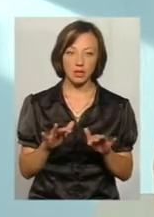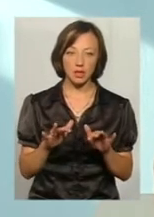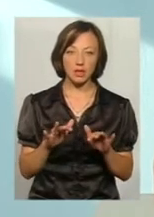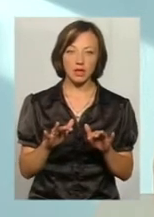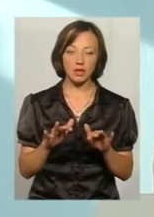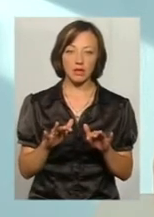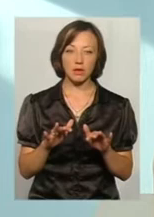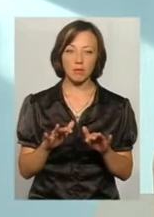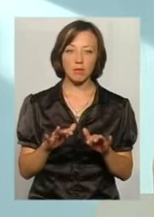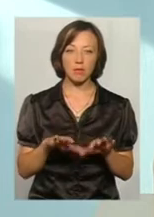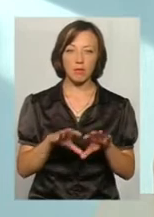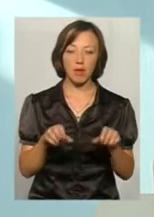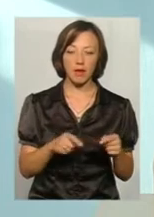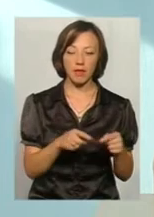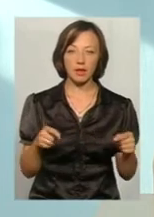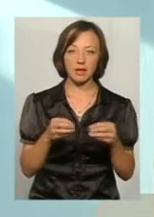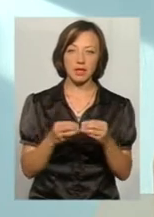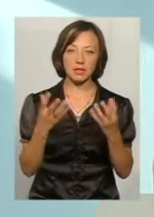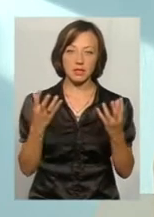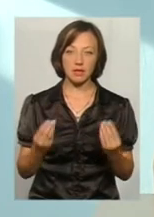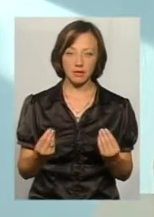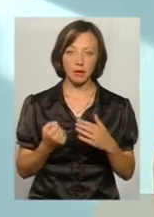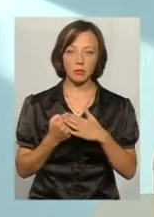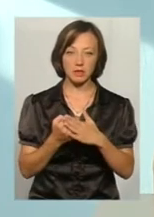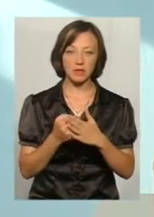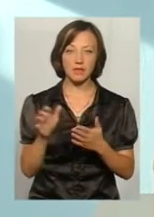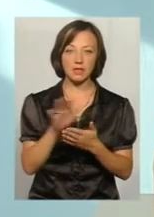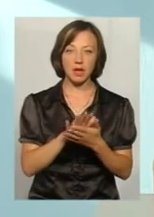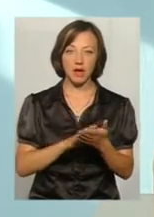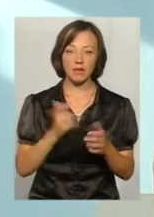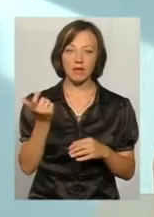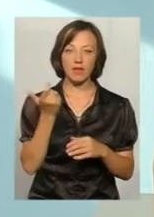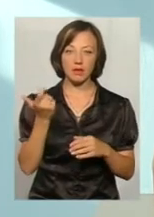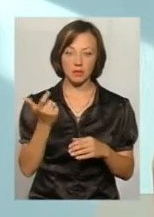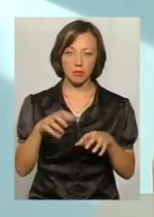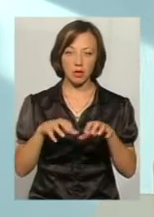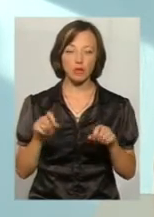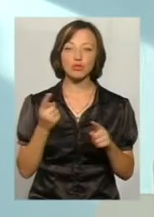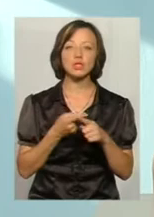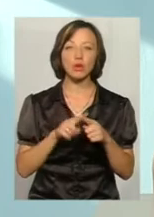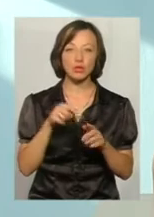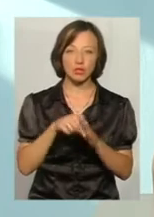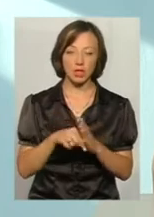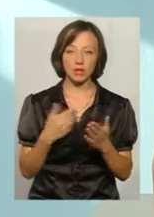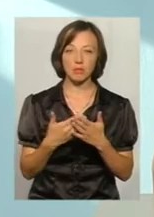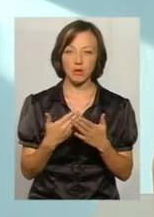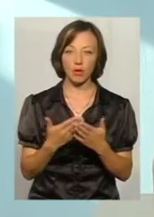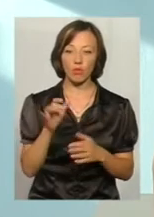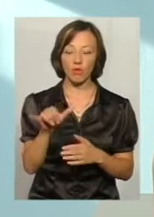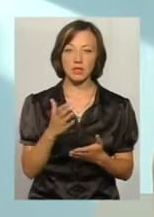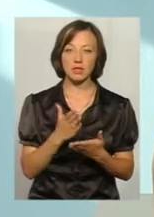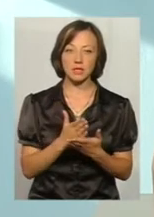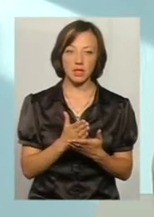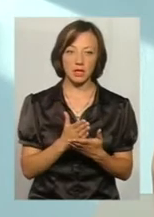реєстрації нерухомого майна сроком на 10 днів на підставі заяви власника майна. Що це означає? До прикладу, якщо у вас є